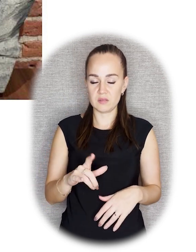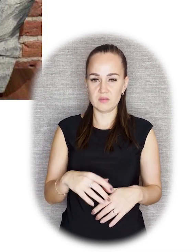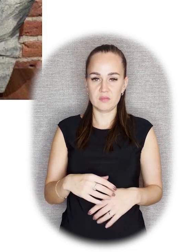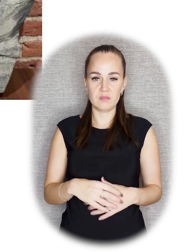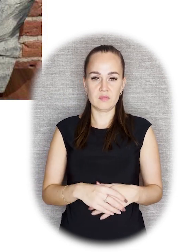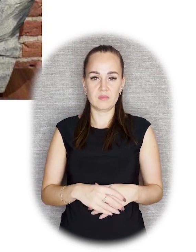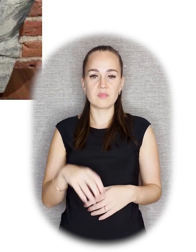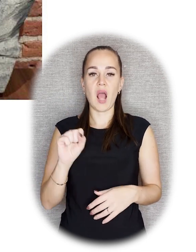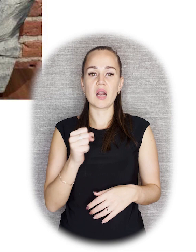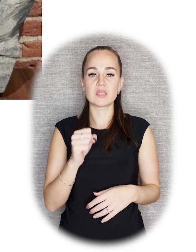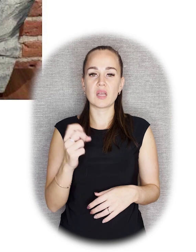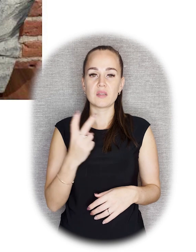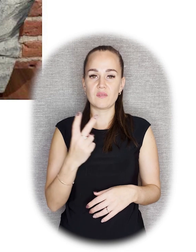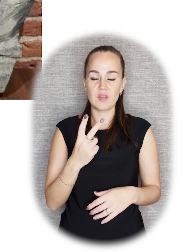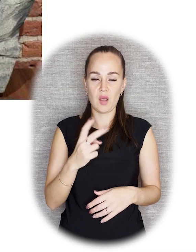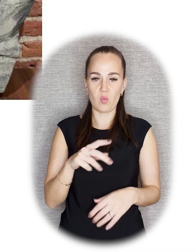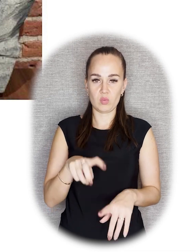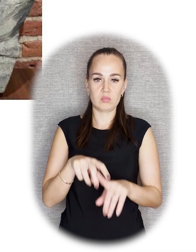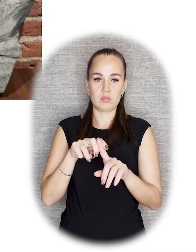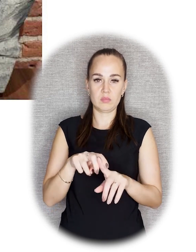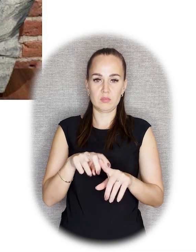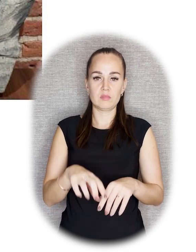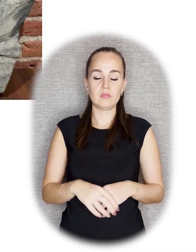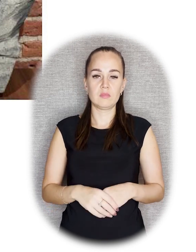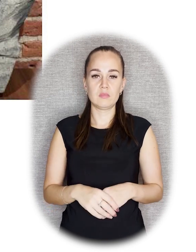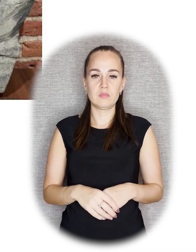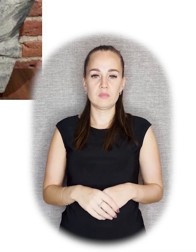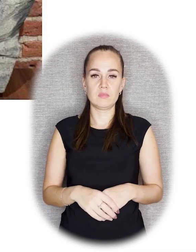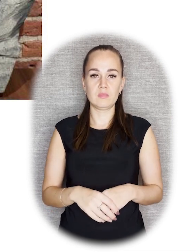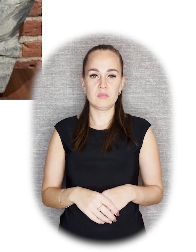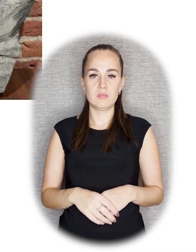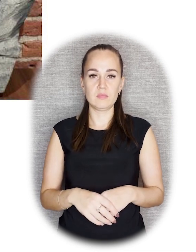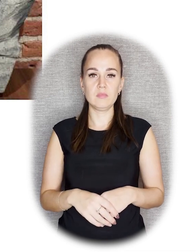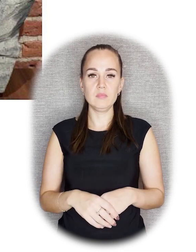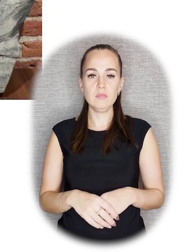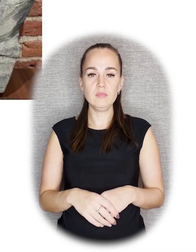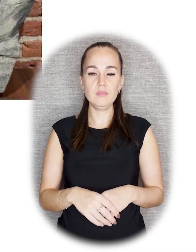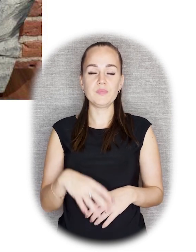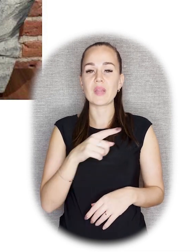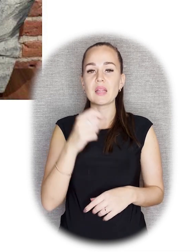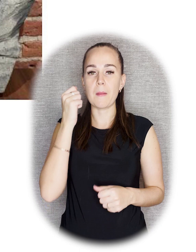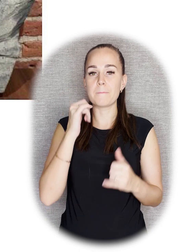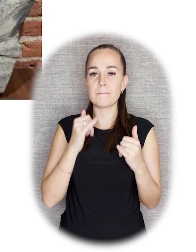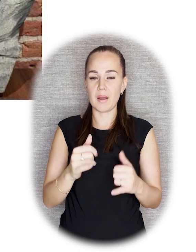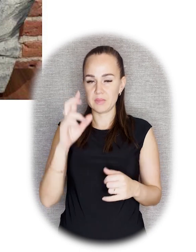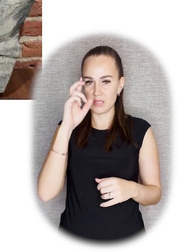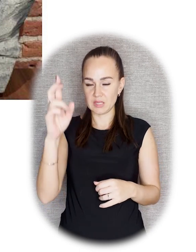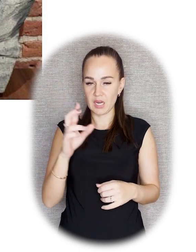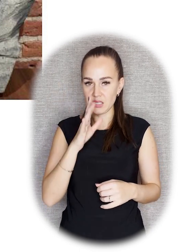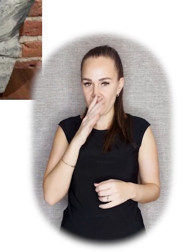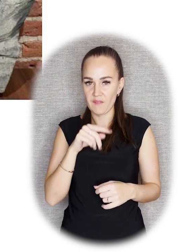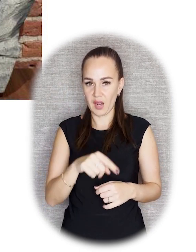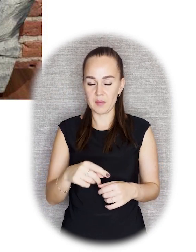оставшемся от памятника Александру II. Тоже распространенная история, когда постаменты от памятников царского времени так или иначе